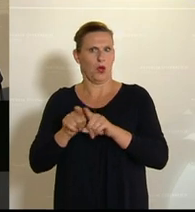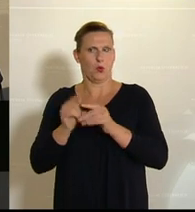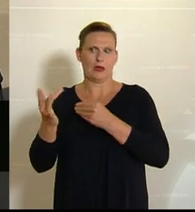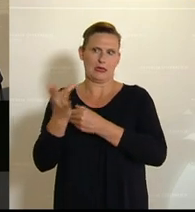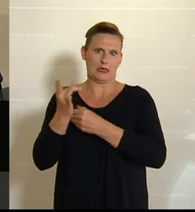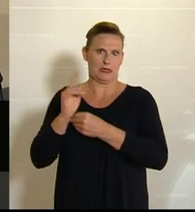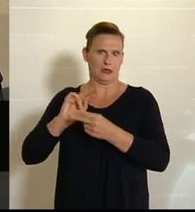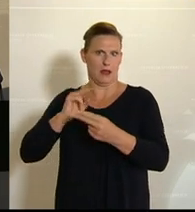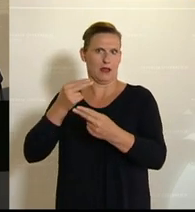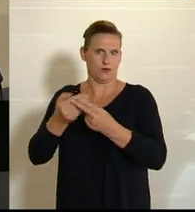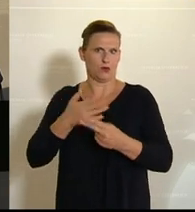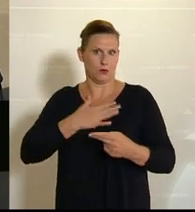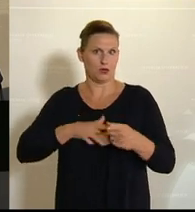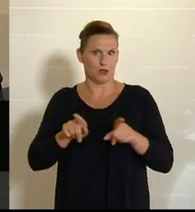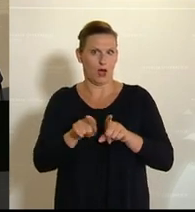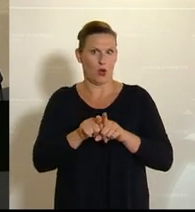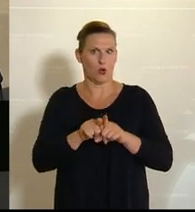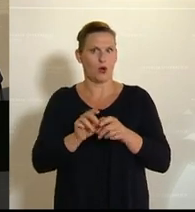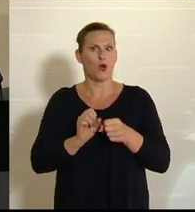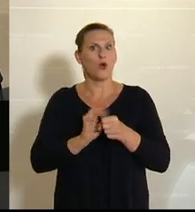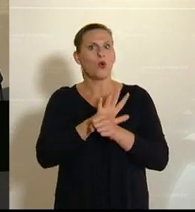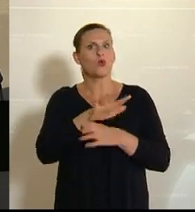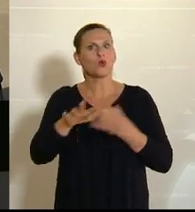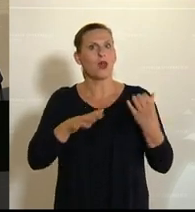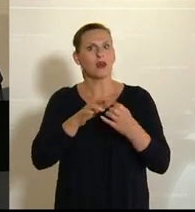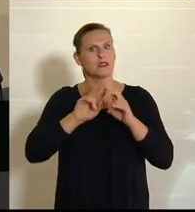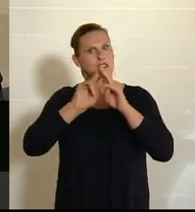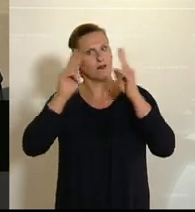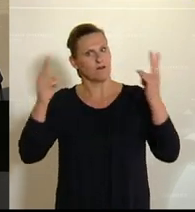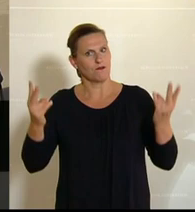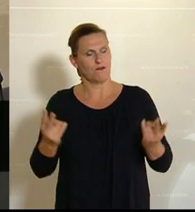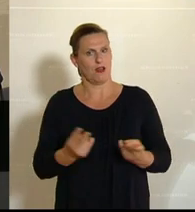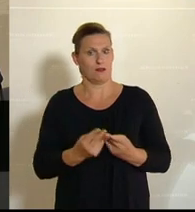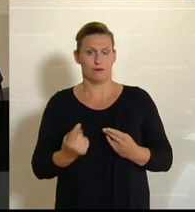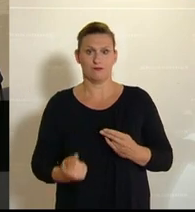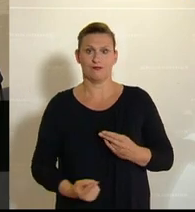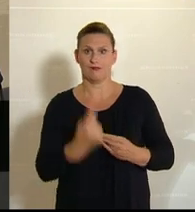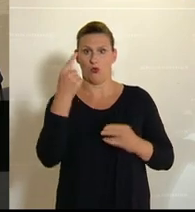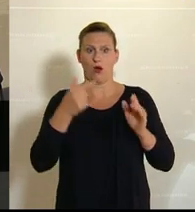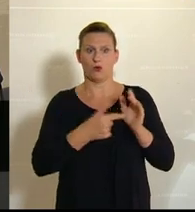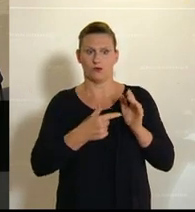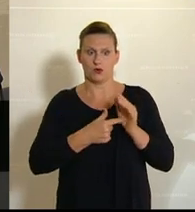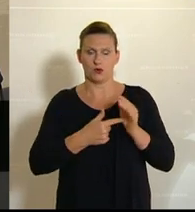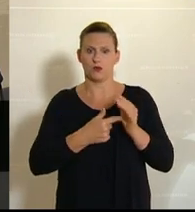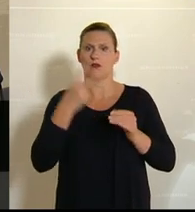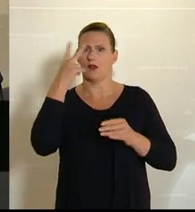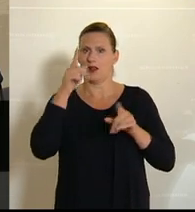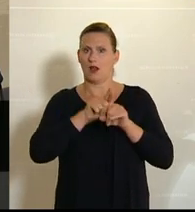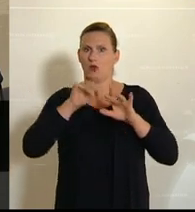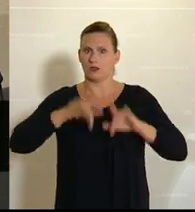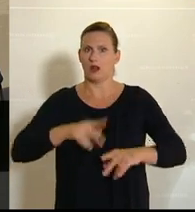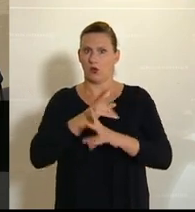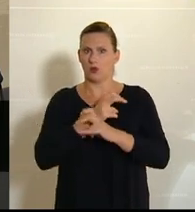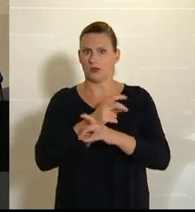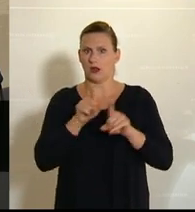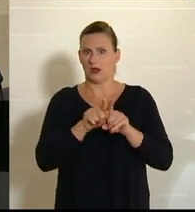eingehen zu können. Die Corona-Krise stellt uns alle weltweit vor große Herausforderungen. Das ist natürlich auch in Österreich der